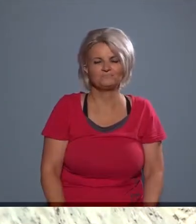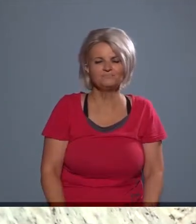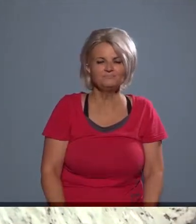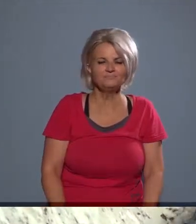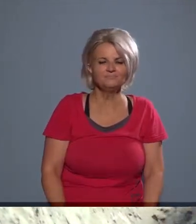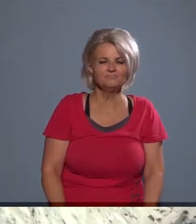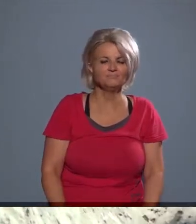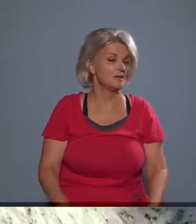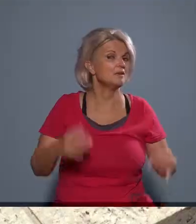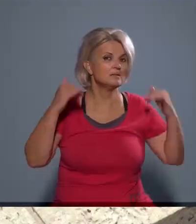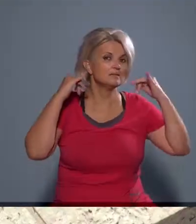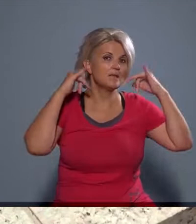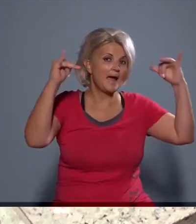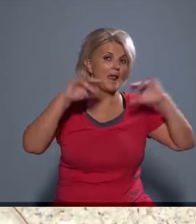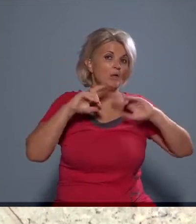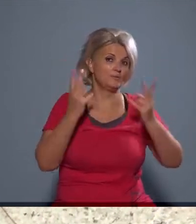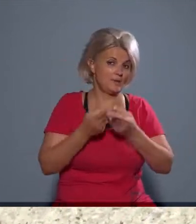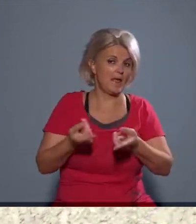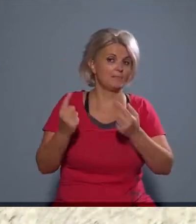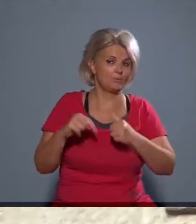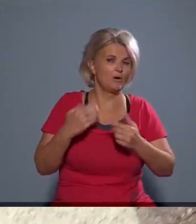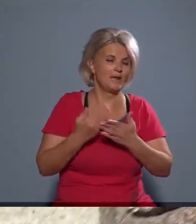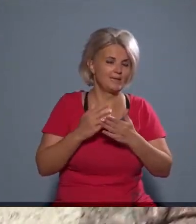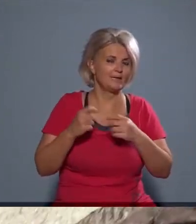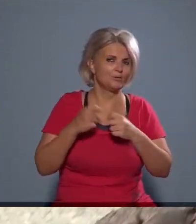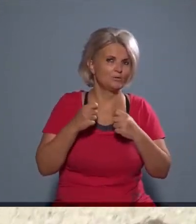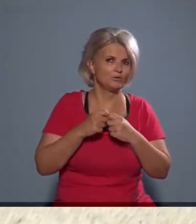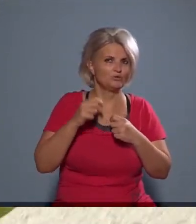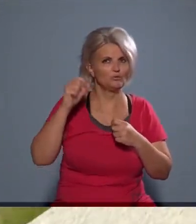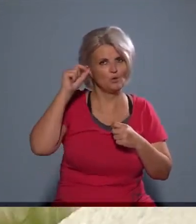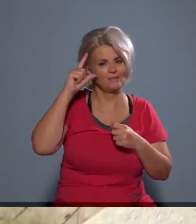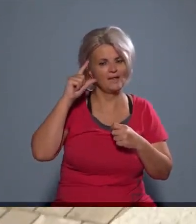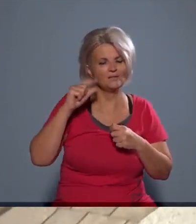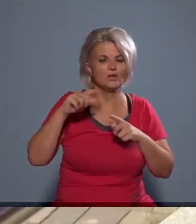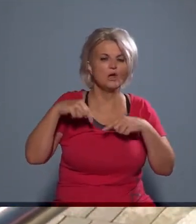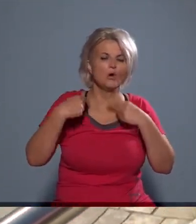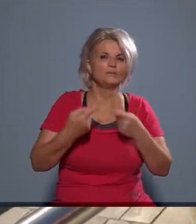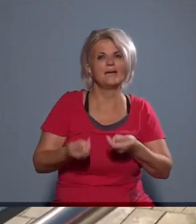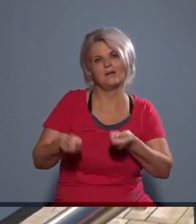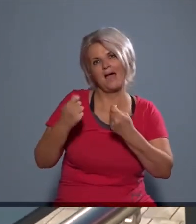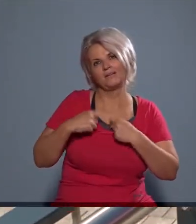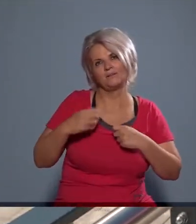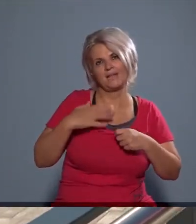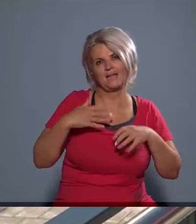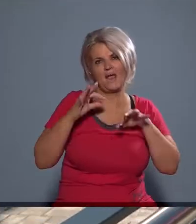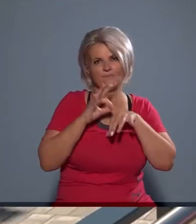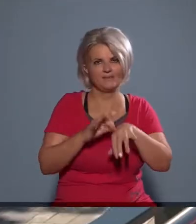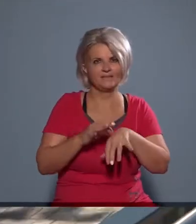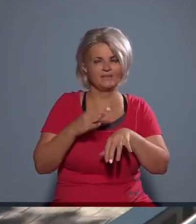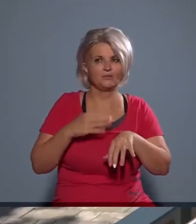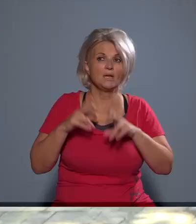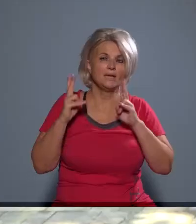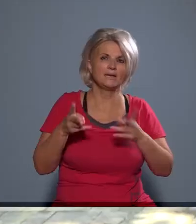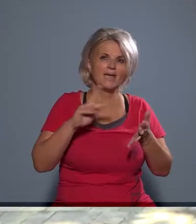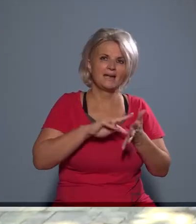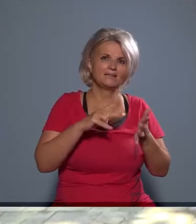az, hogy akkor mondjuk ilyen állatvilágból legyen, azt így közösen, és akkor onnantól meg átadták nekem a gyeplőt,